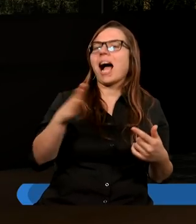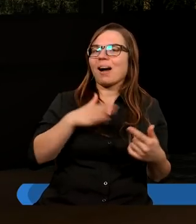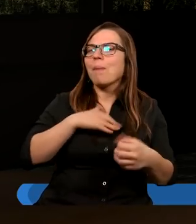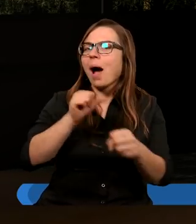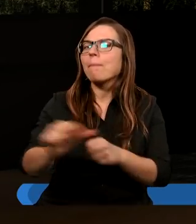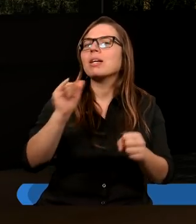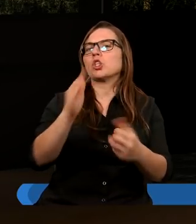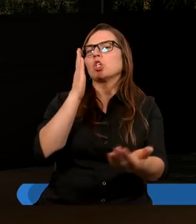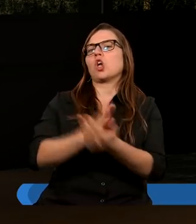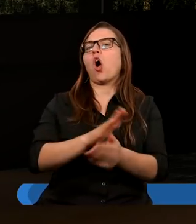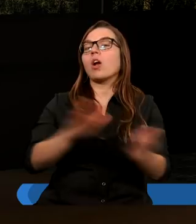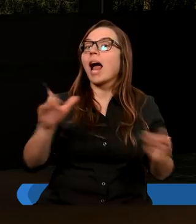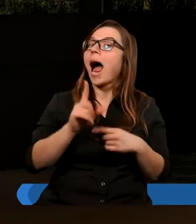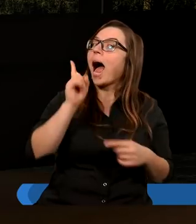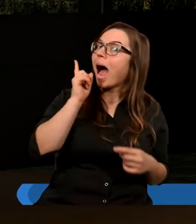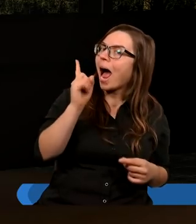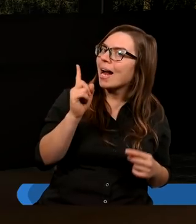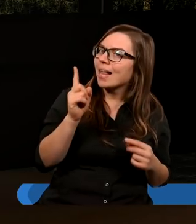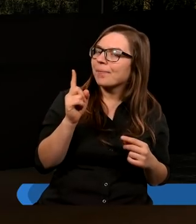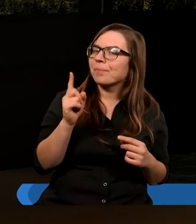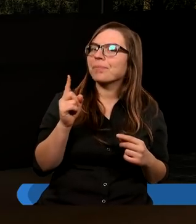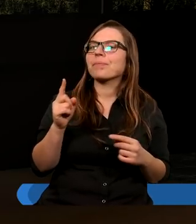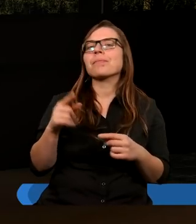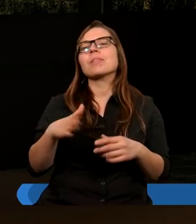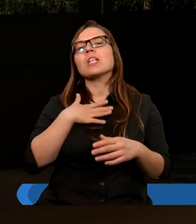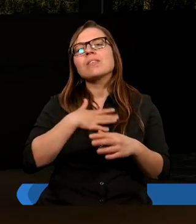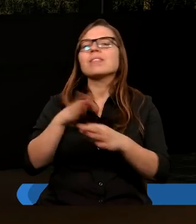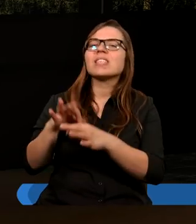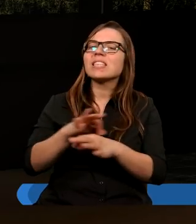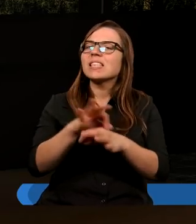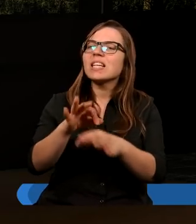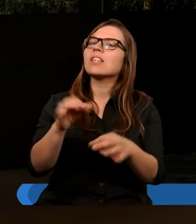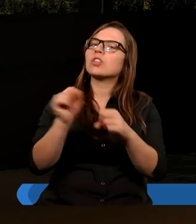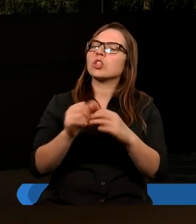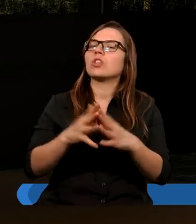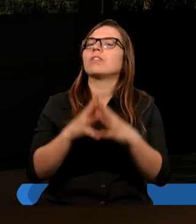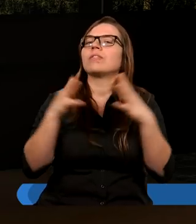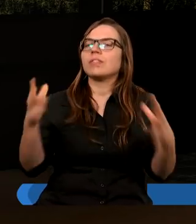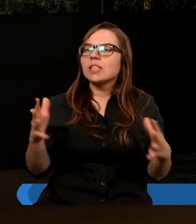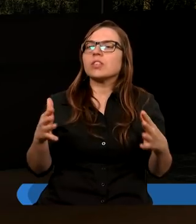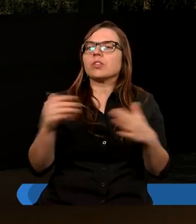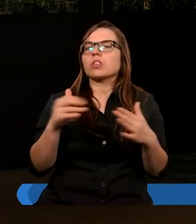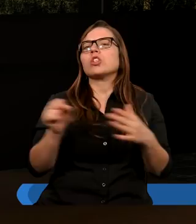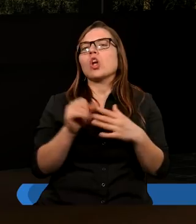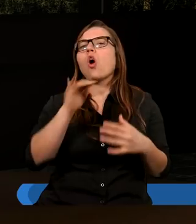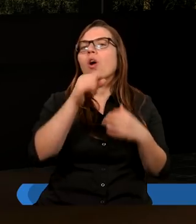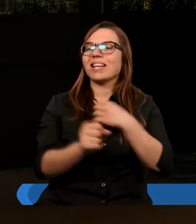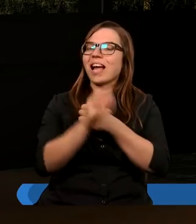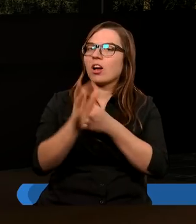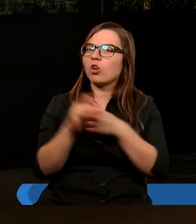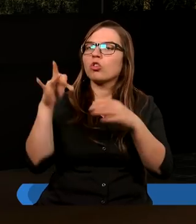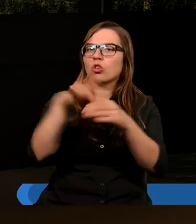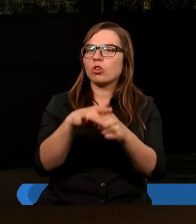być, ale kierują jednak do większego gremium, do Jerozolimy.